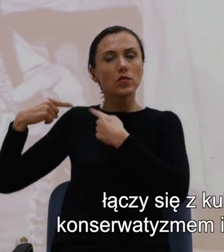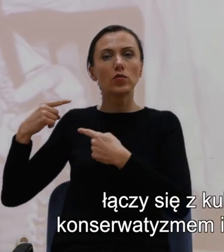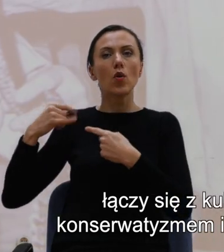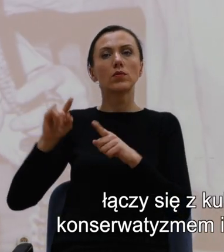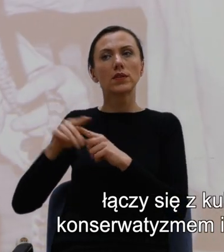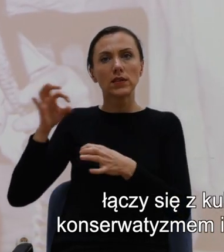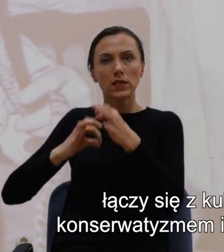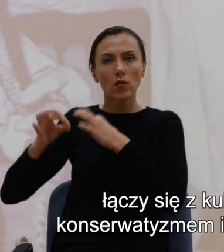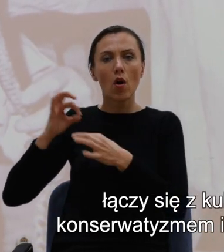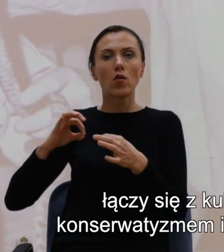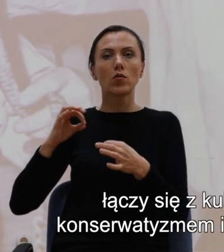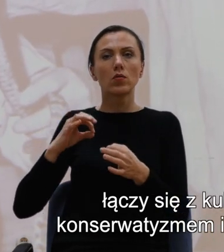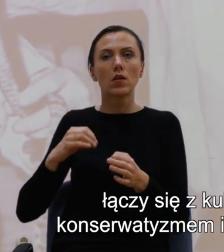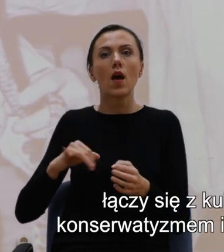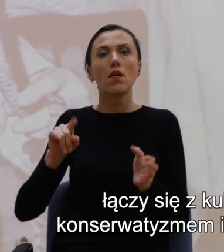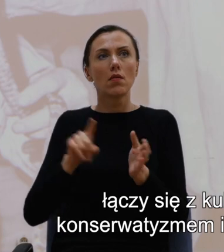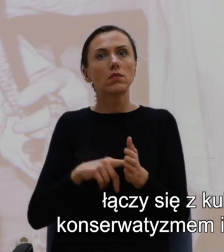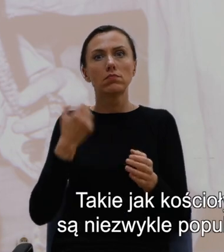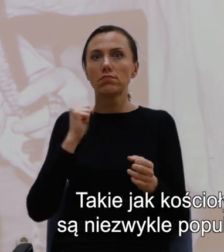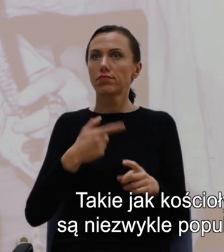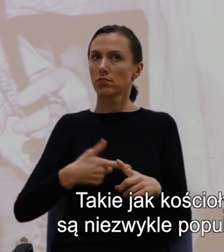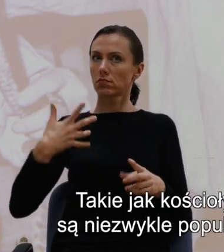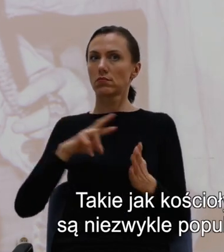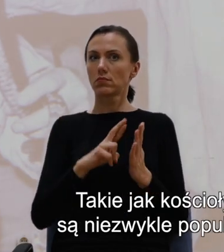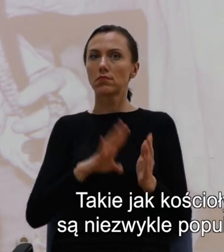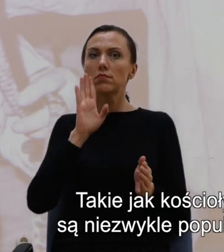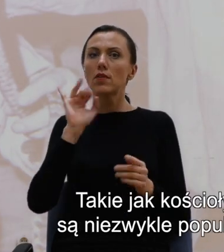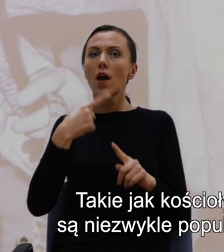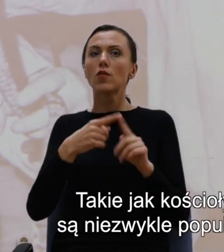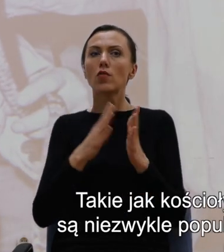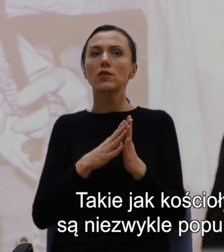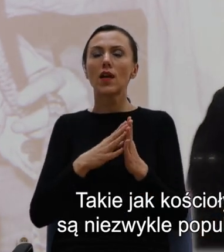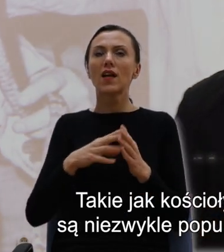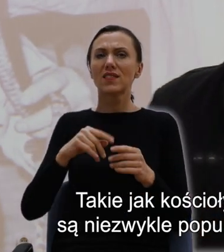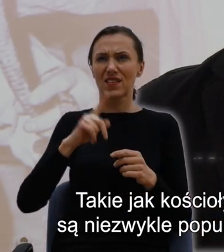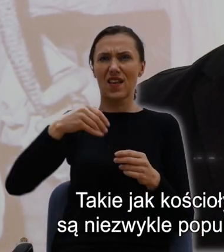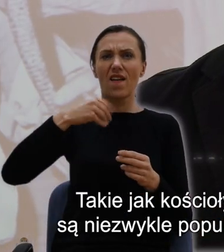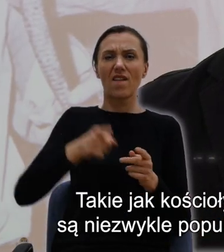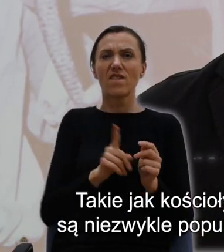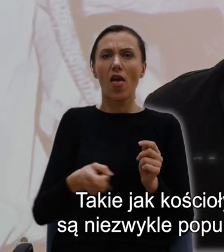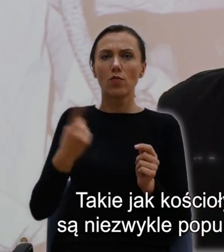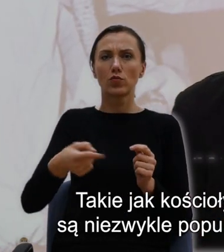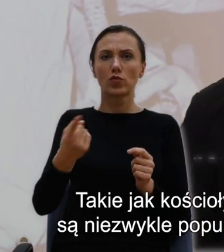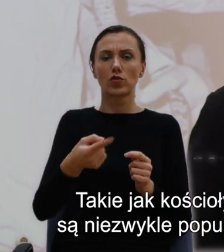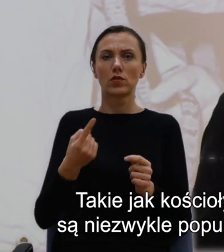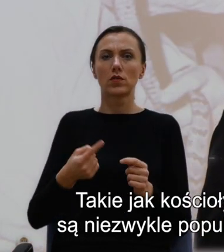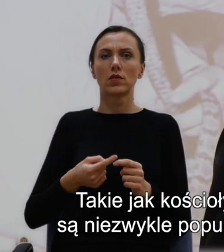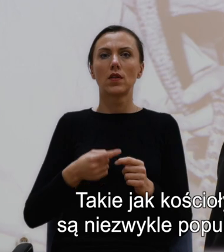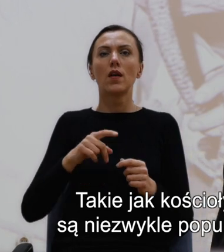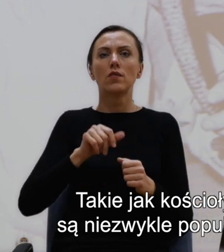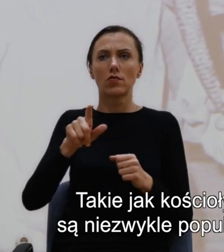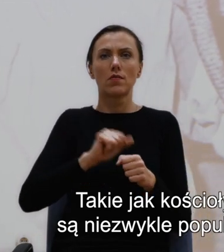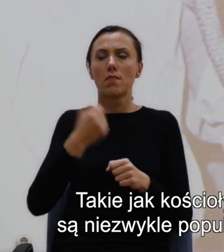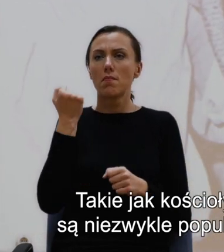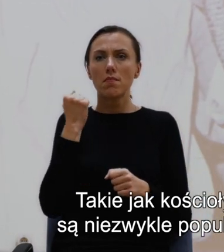czasami przybiera bardzo radykalne formy, tak jak kościoły zaklinacze węży, tak zwanych snake handlers, które są